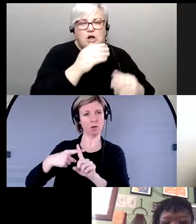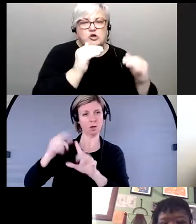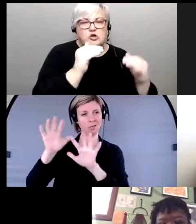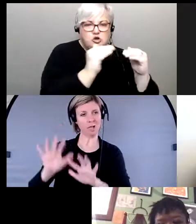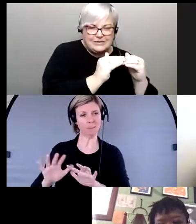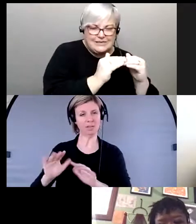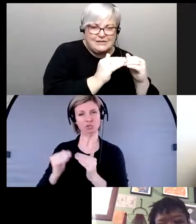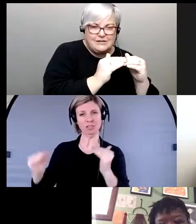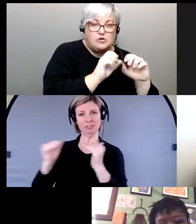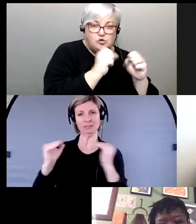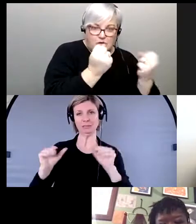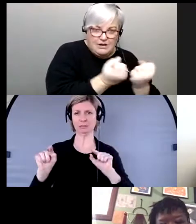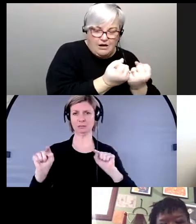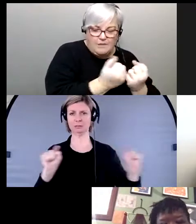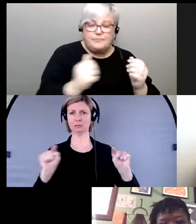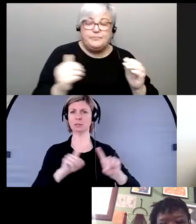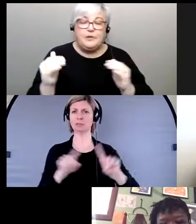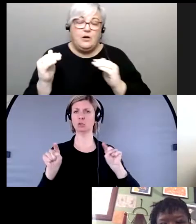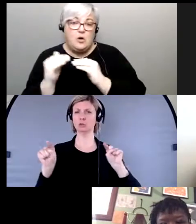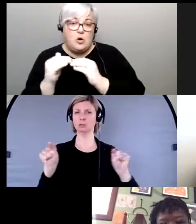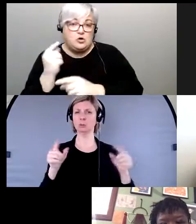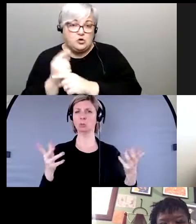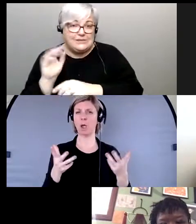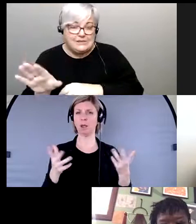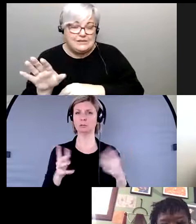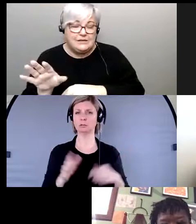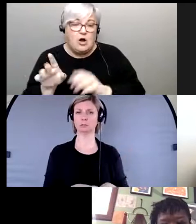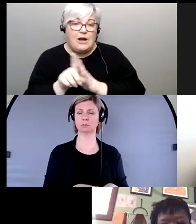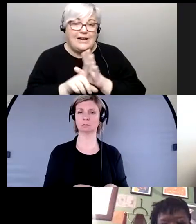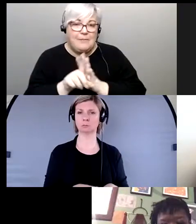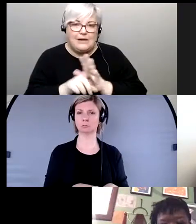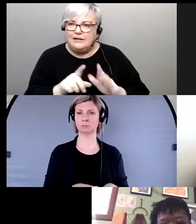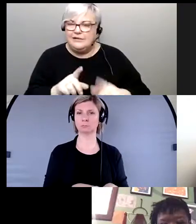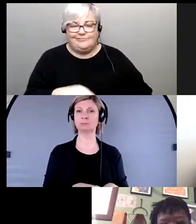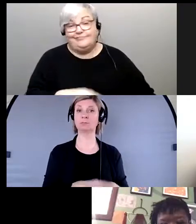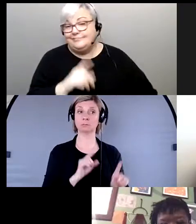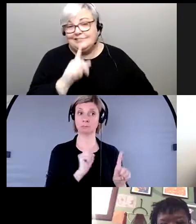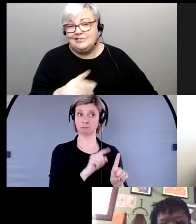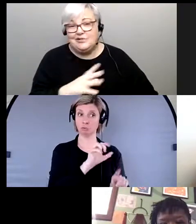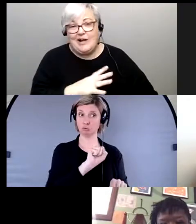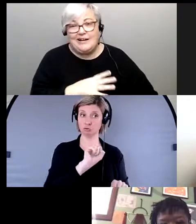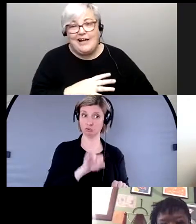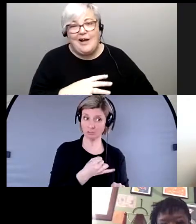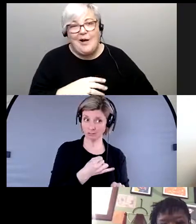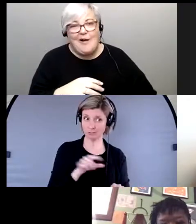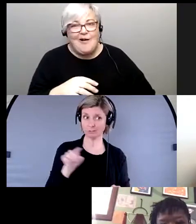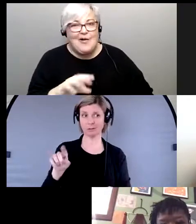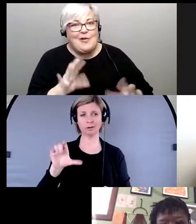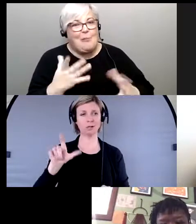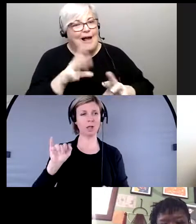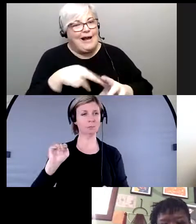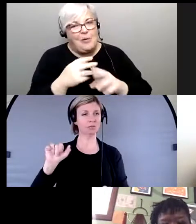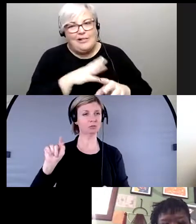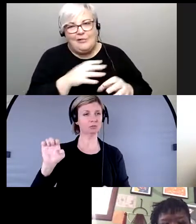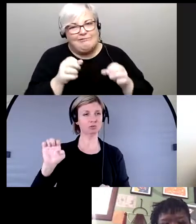climatique je pense que c'est une question qui est fascinante je suis sûre qu'il y a plusieurs façons de répondre à cette